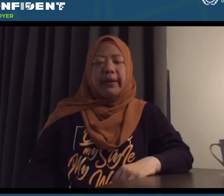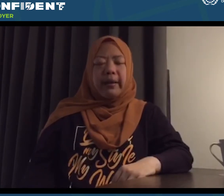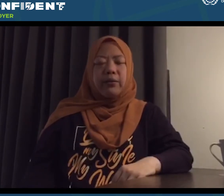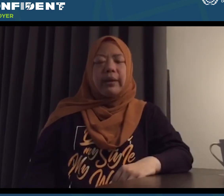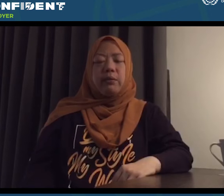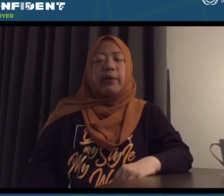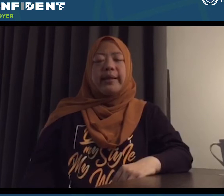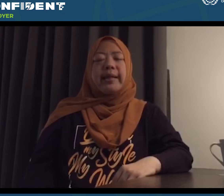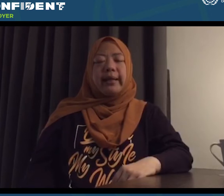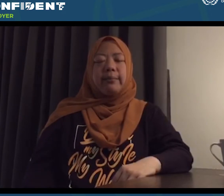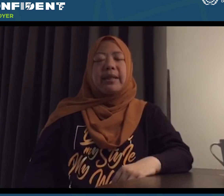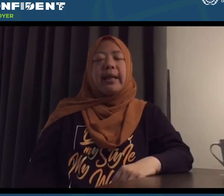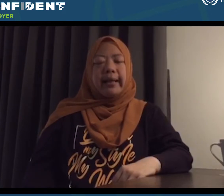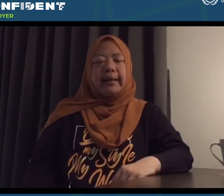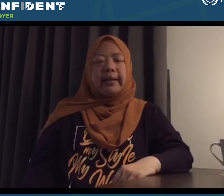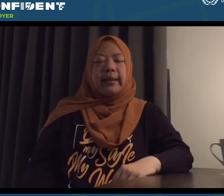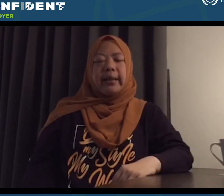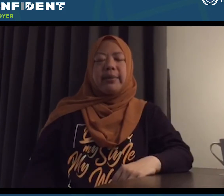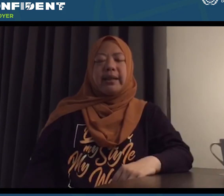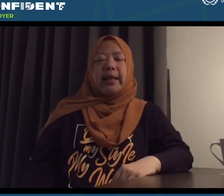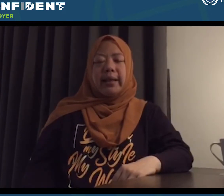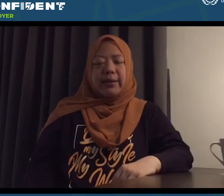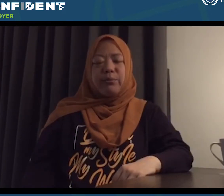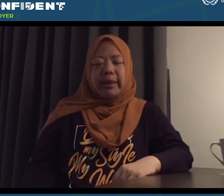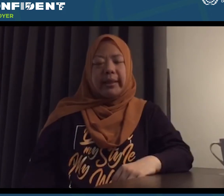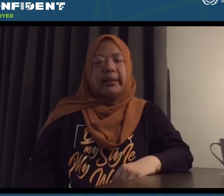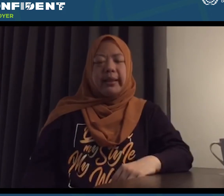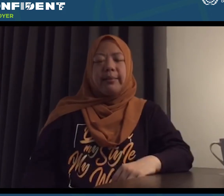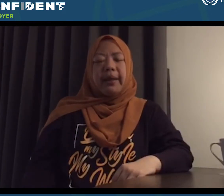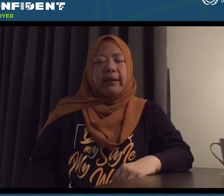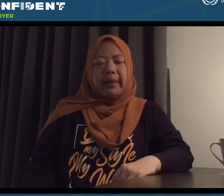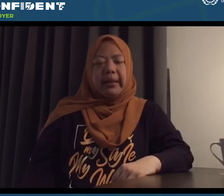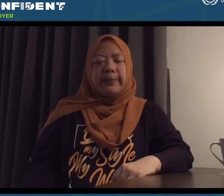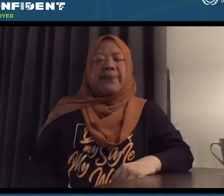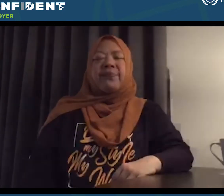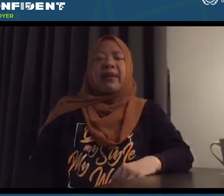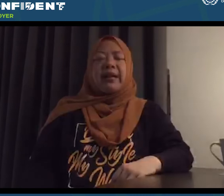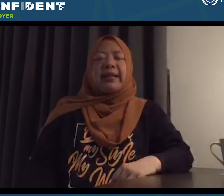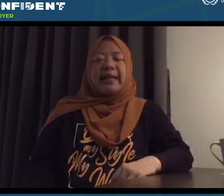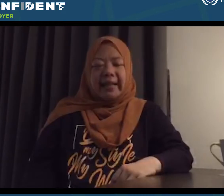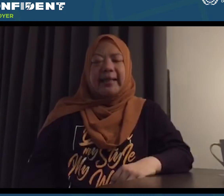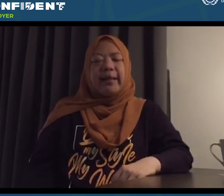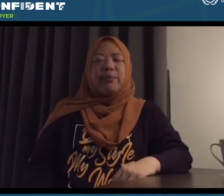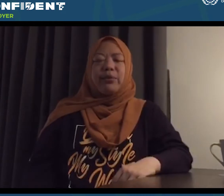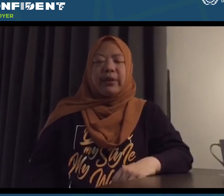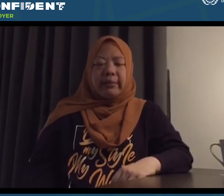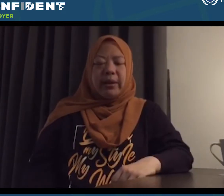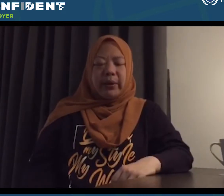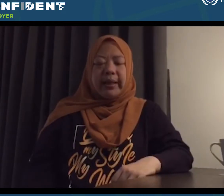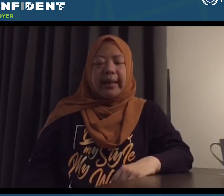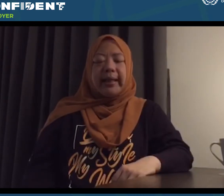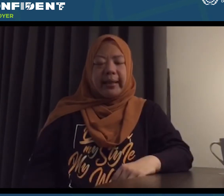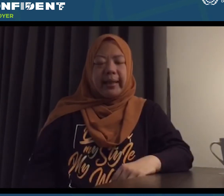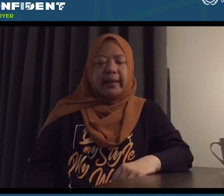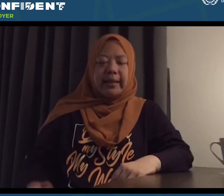doorstop atau wawancara berjalan yang mencegat narasumber di tempat ramai. Di sinilah saya membutuhkan